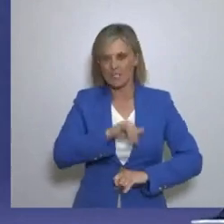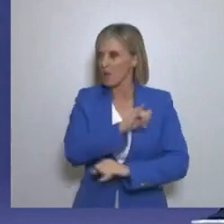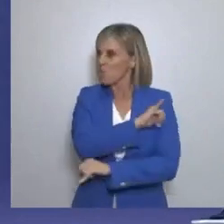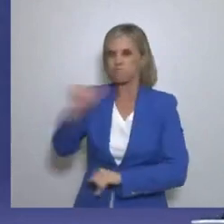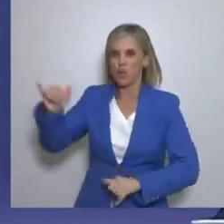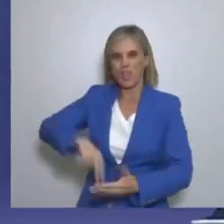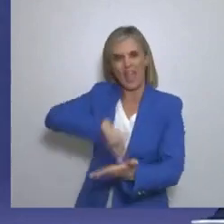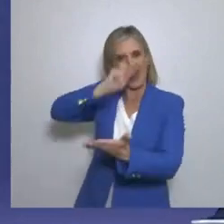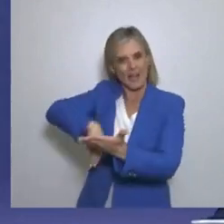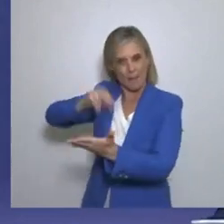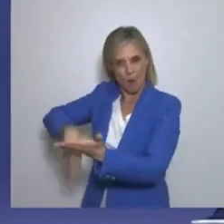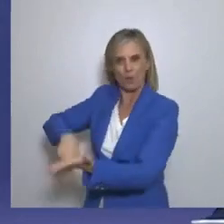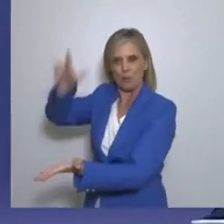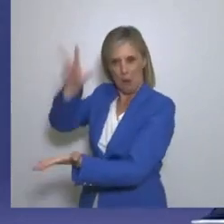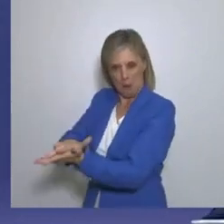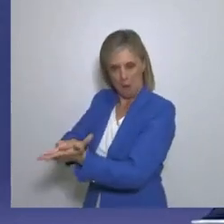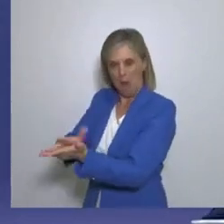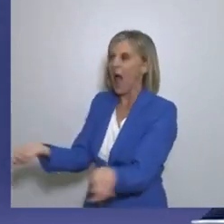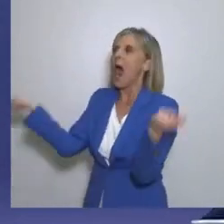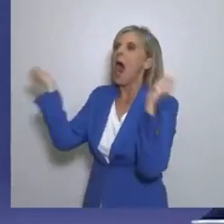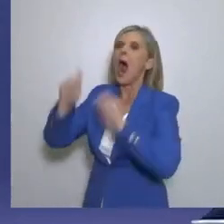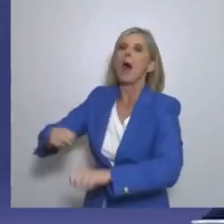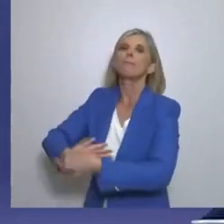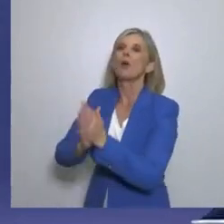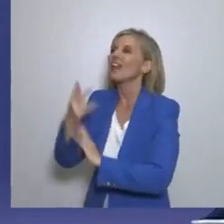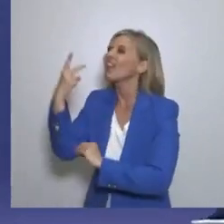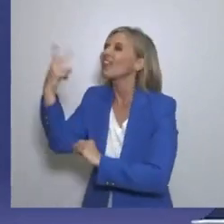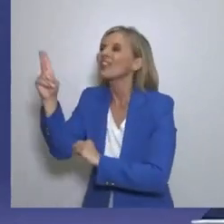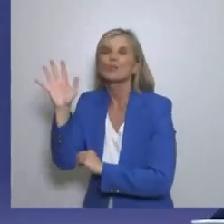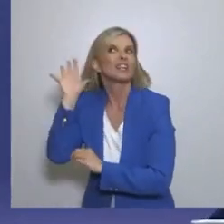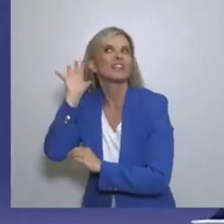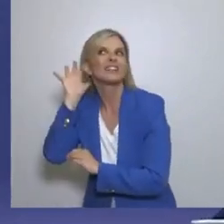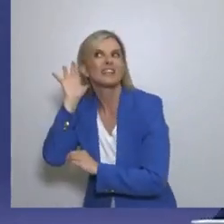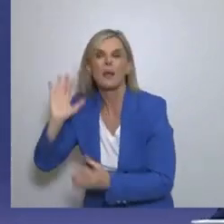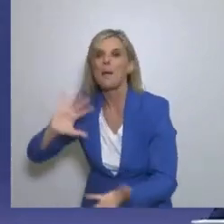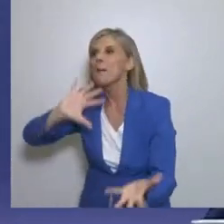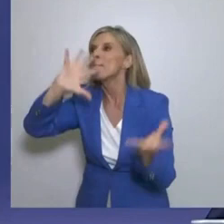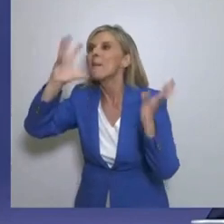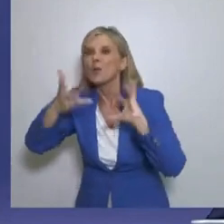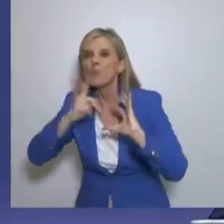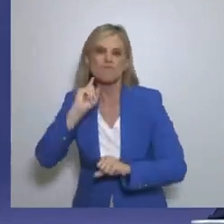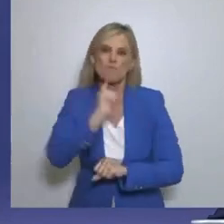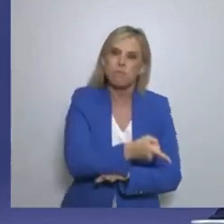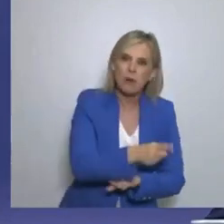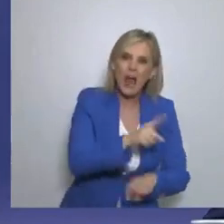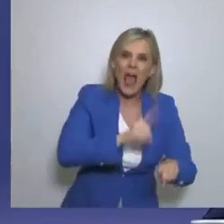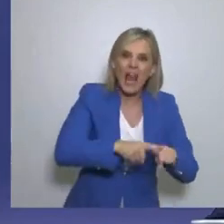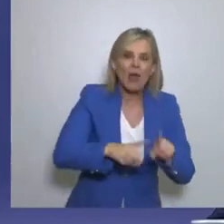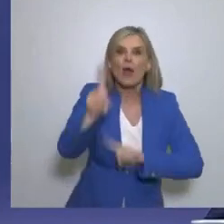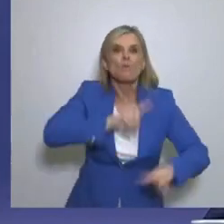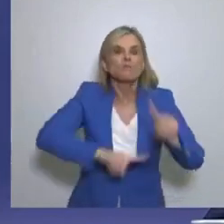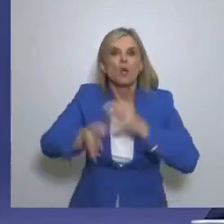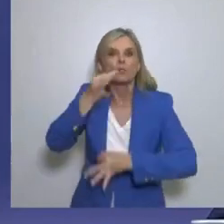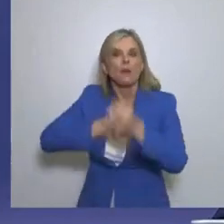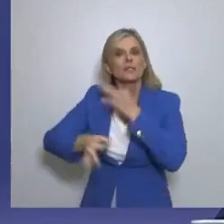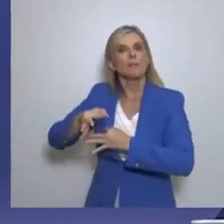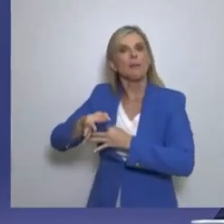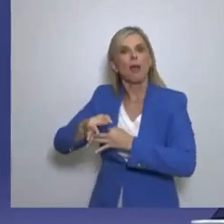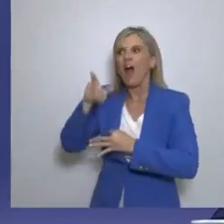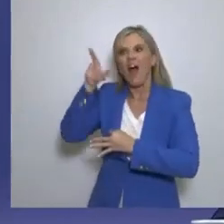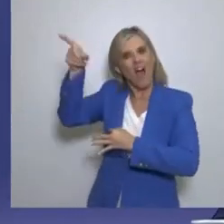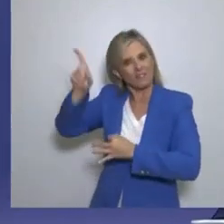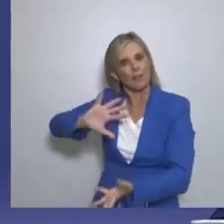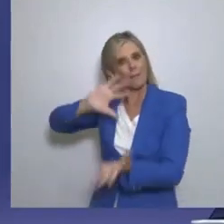τίποτα αλλά και ό,τι υπάρχει από αγέντα τέτοια η οποία επιφέρει ή επιβάλλεται στη χώρα μας με προηγούμετα διατάγματα